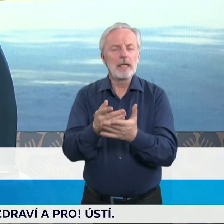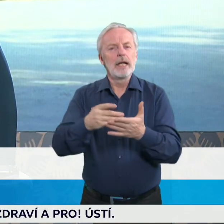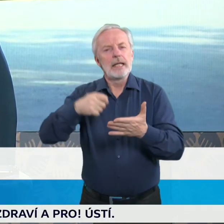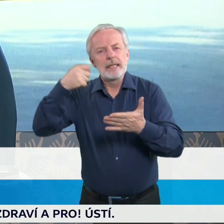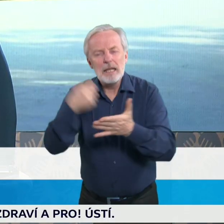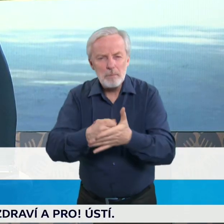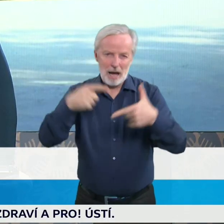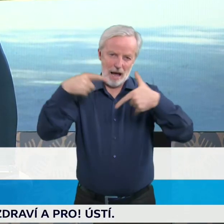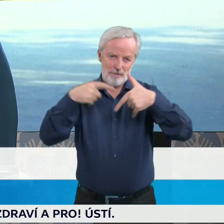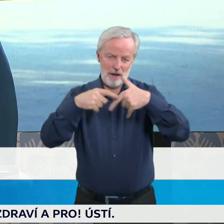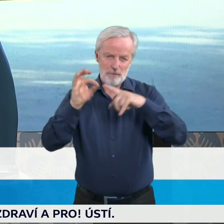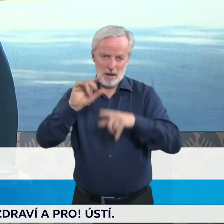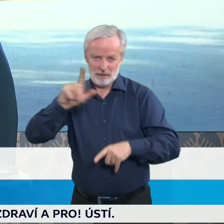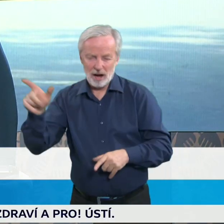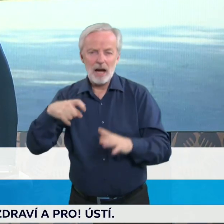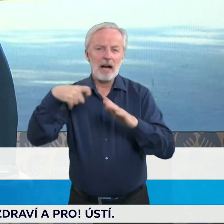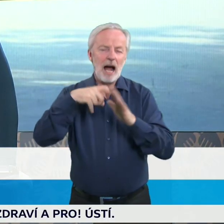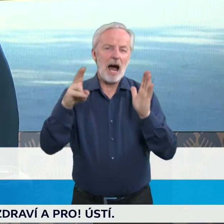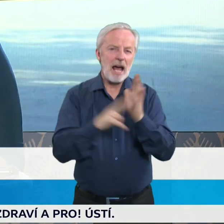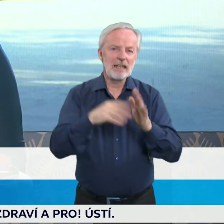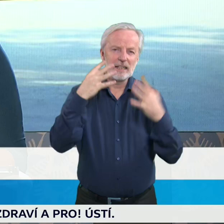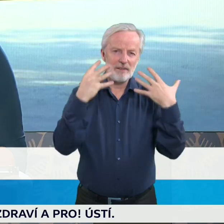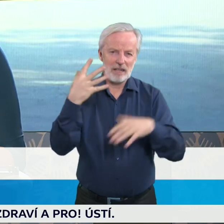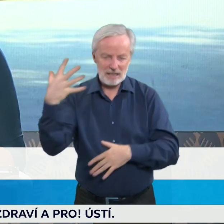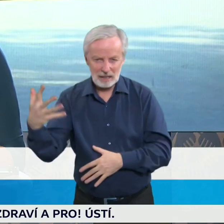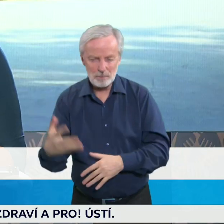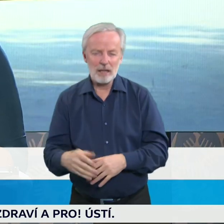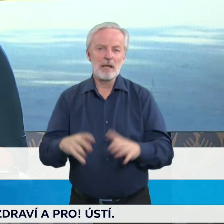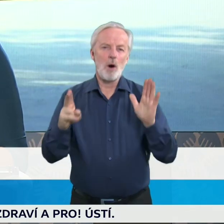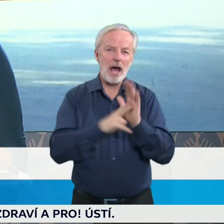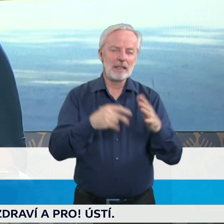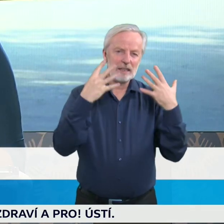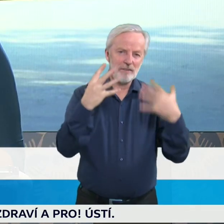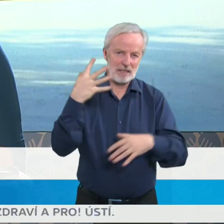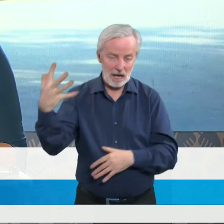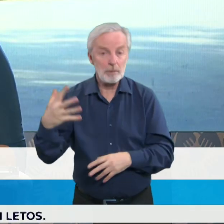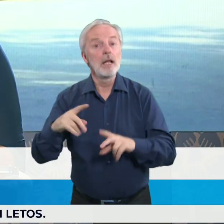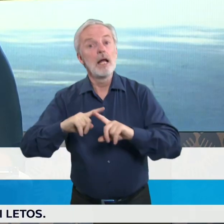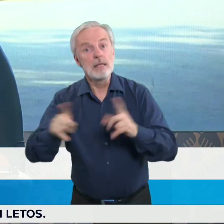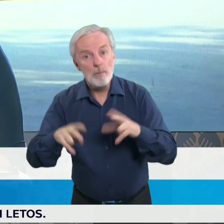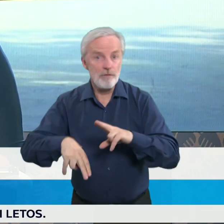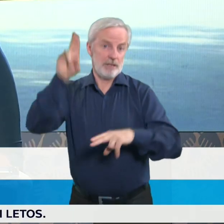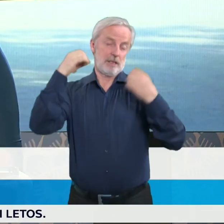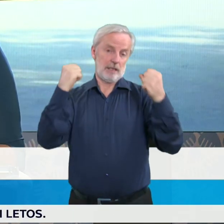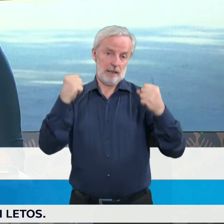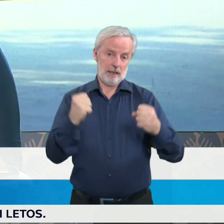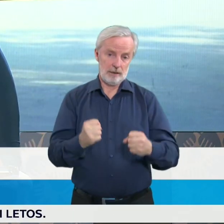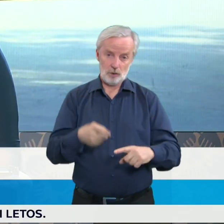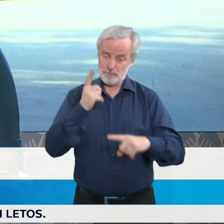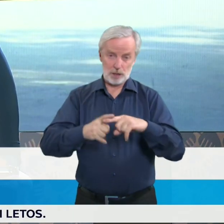KN95 nebo N95, nebo mají stejnou či vyšší filtrační účinnost. Takhle přesně to zní.